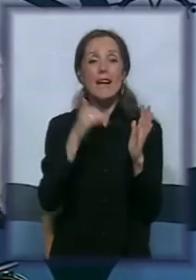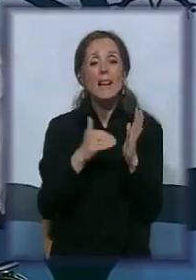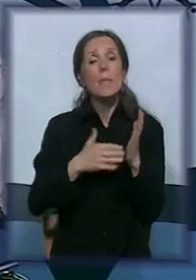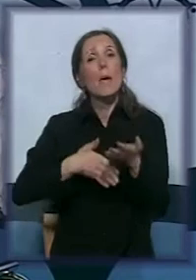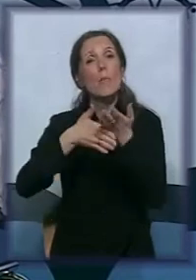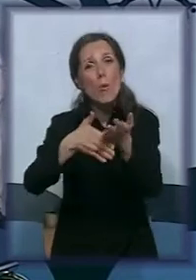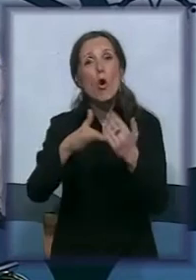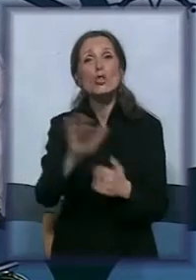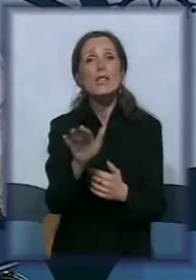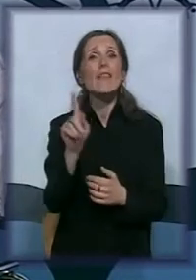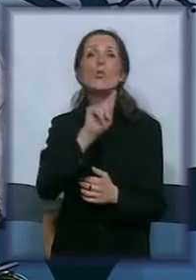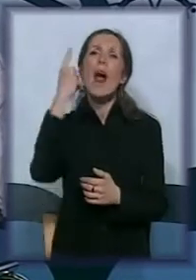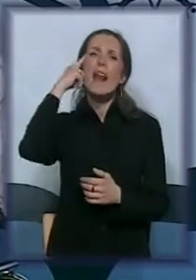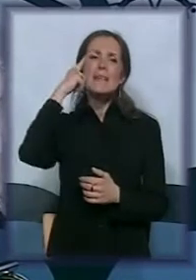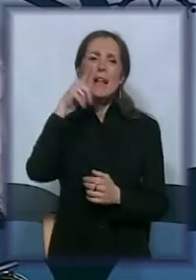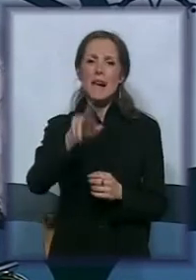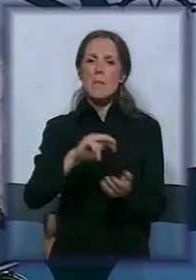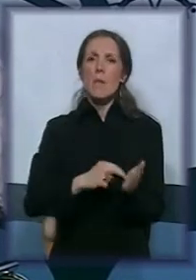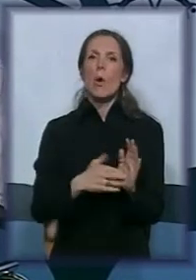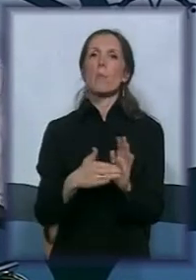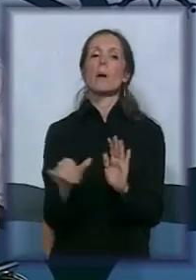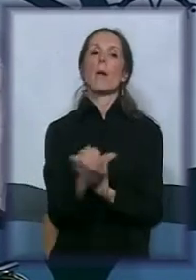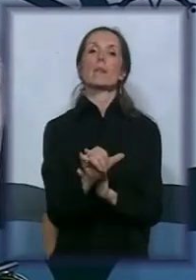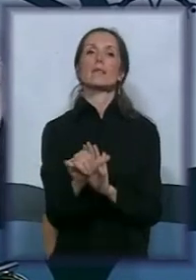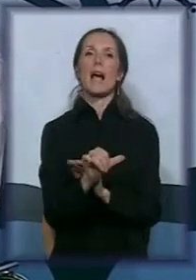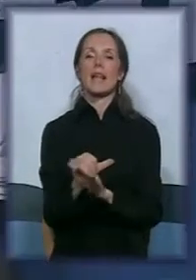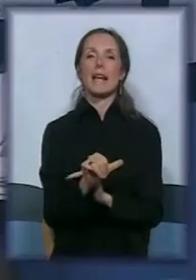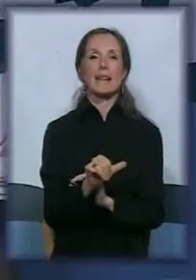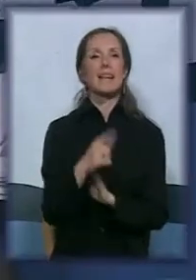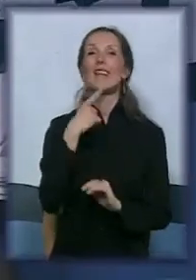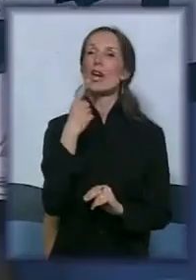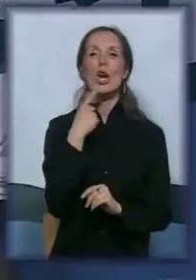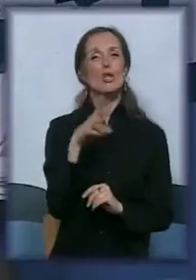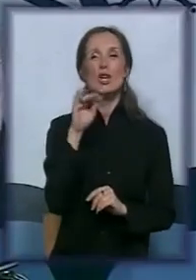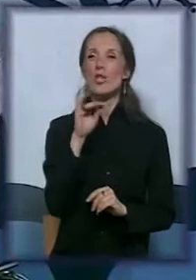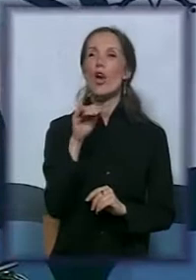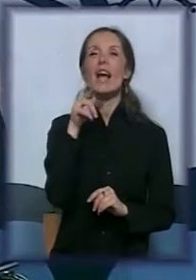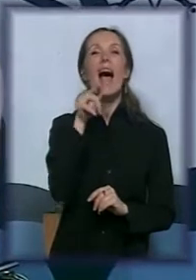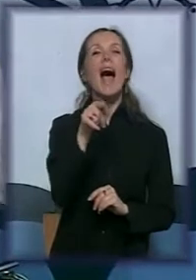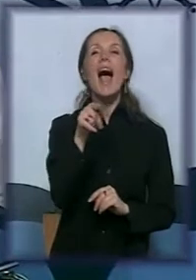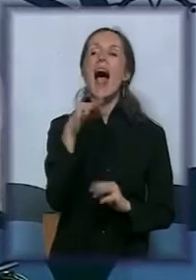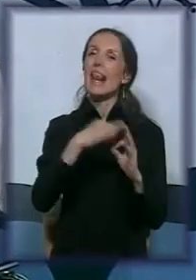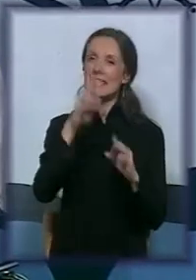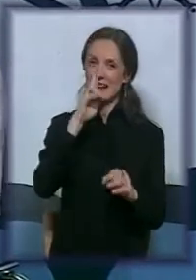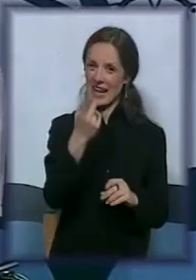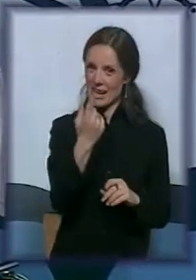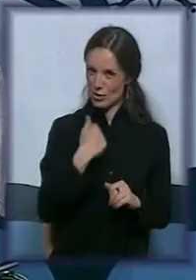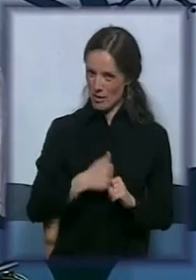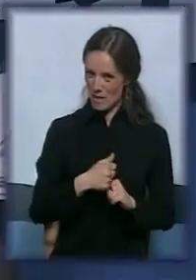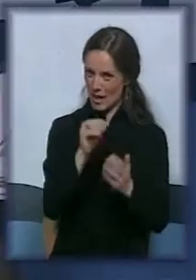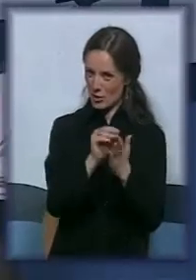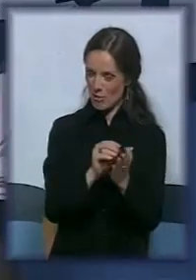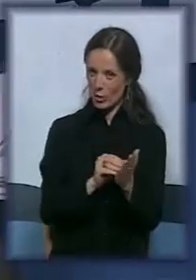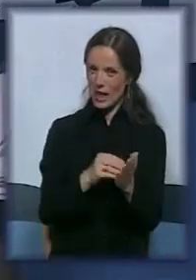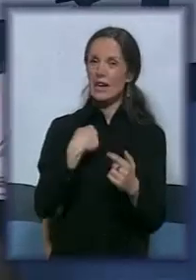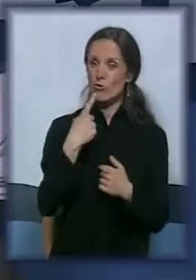smatrati da problem treba sakriti ili problem treba otkoniti. Aleksandra, ipak neće da kaže ono, po drugi put pokušavam. Dakle, ja ću da vam kažem podatak.